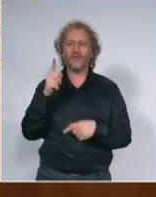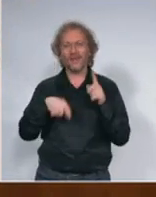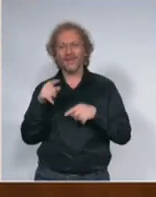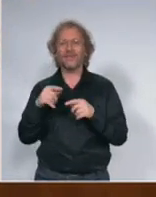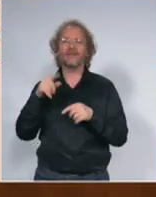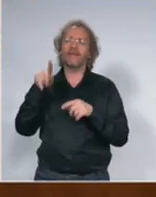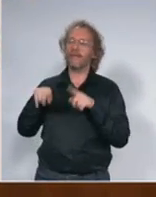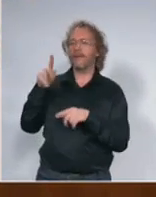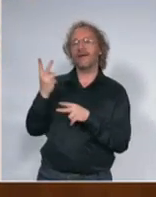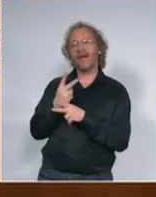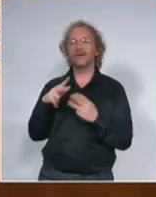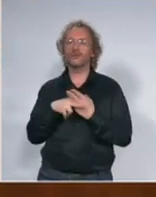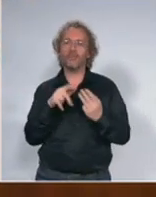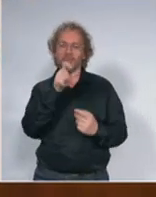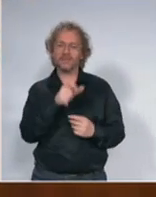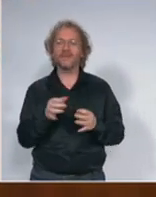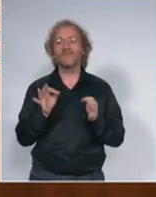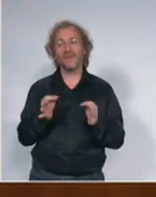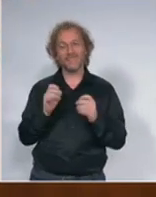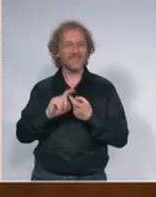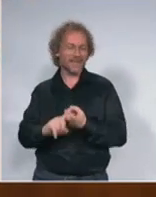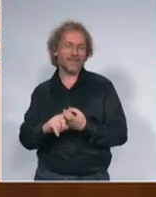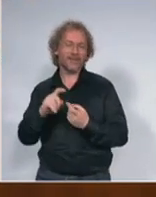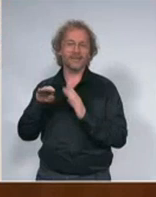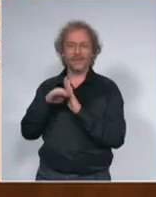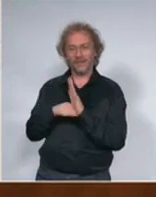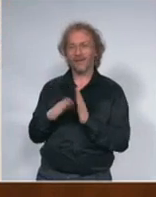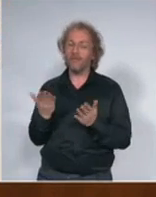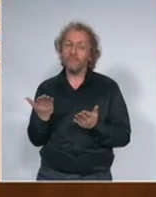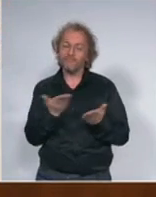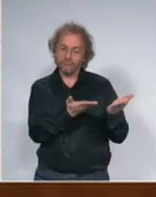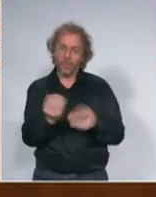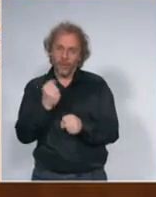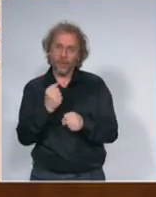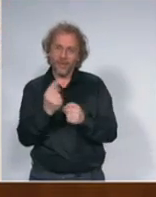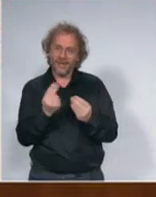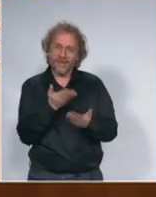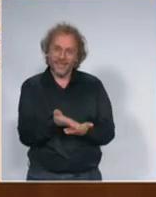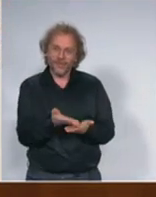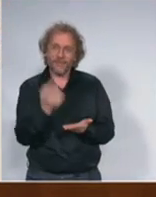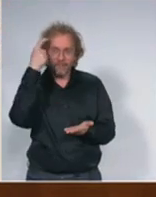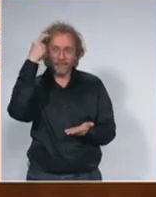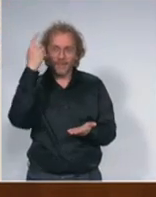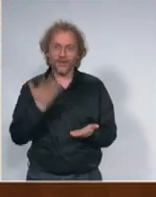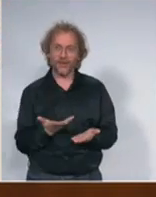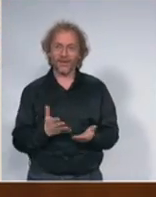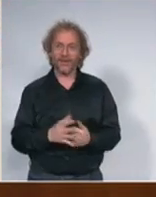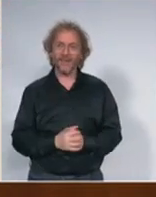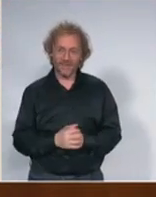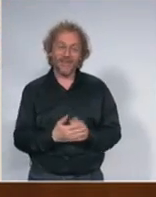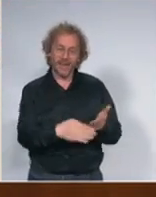ustavnim pitanjima mogu da urade za promenu nešto korisno i odgovorno pa da nam pomognu ja bi bila